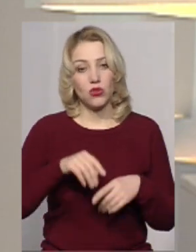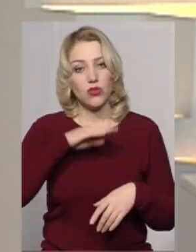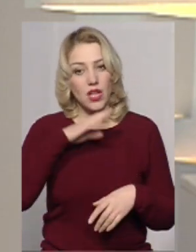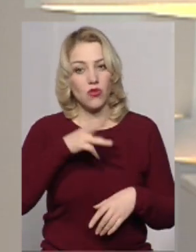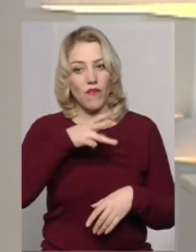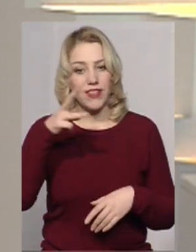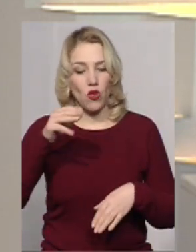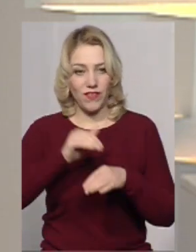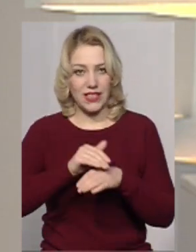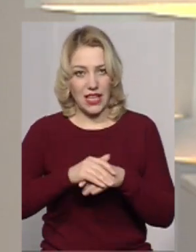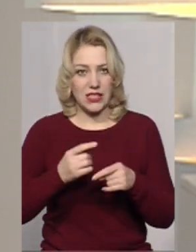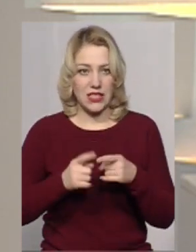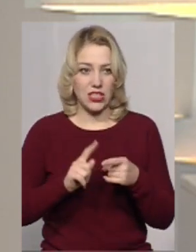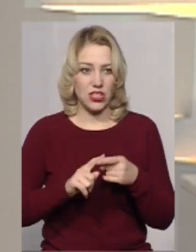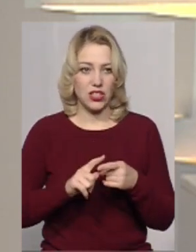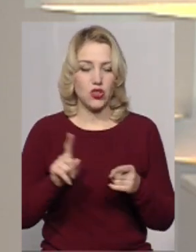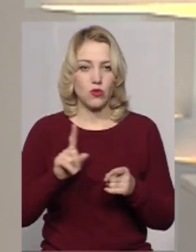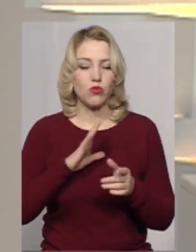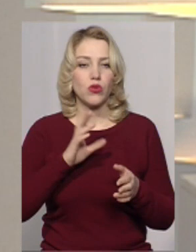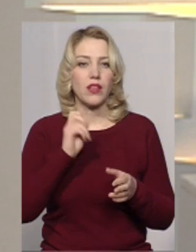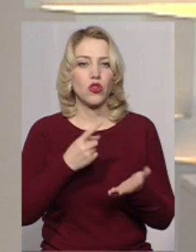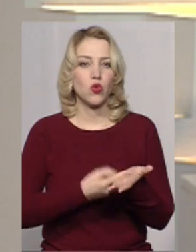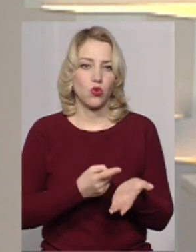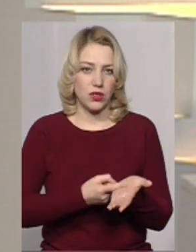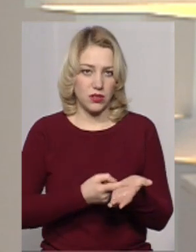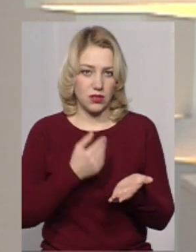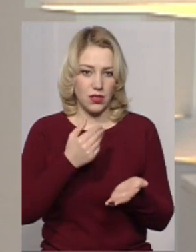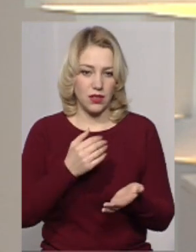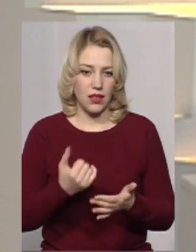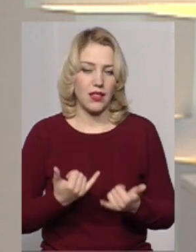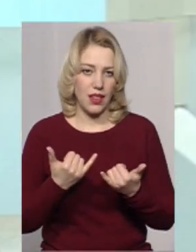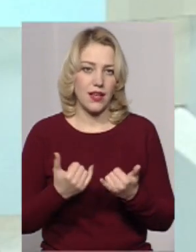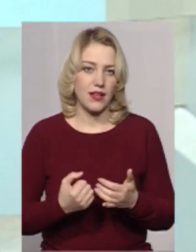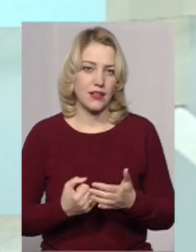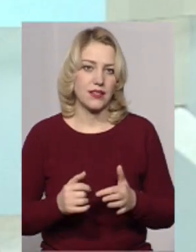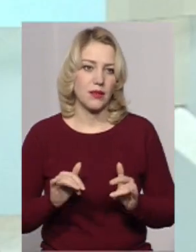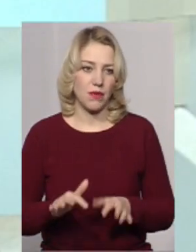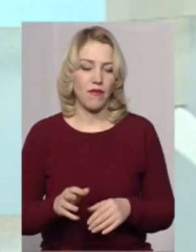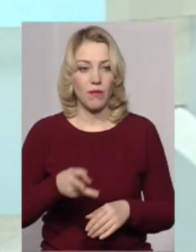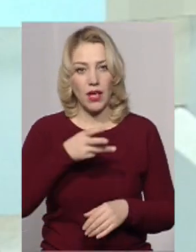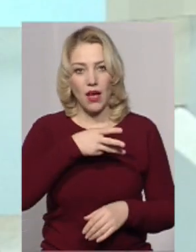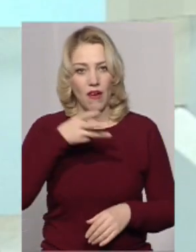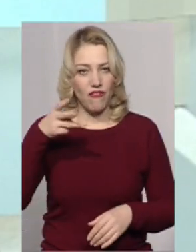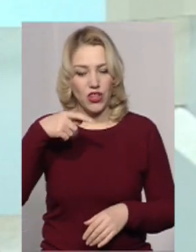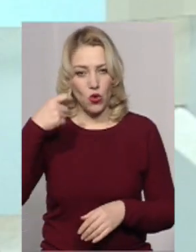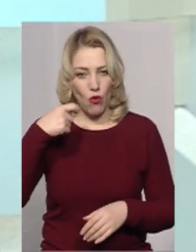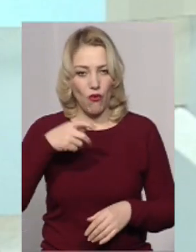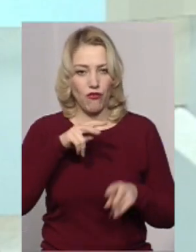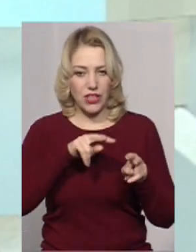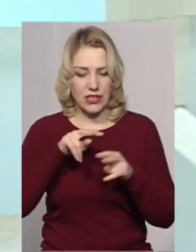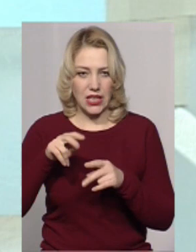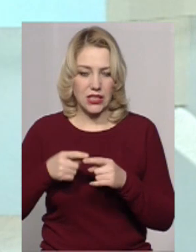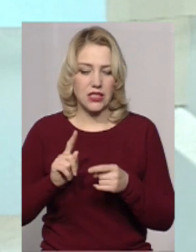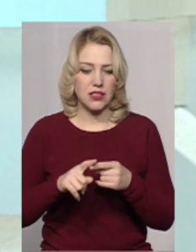це достатньо, чи його для доказової бази в такій справі? Ну, відеофіксація – це один з елементів